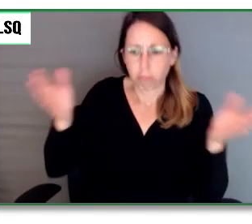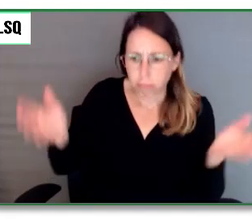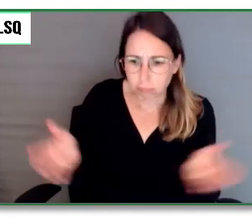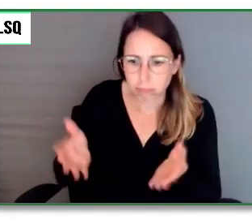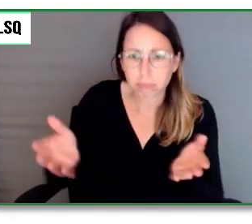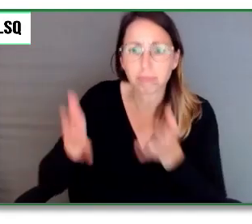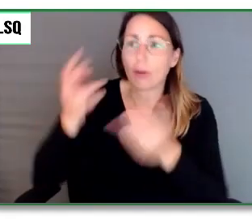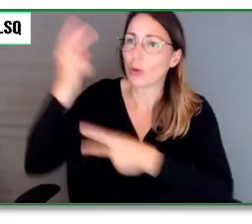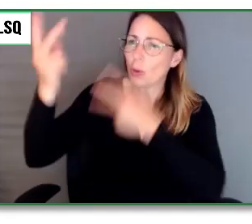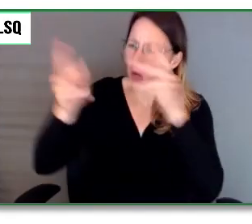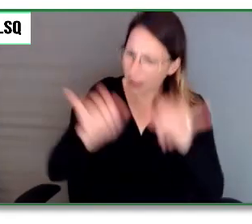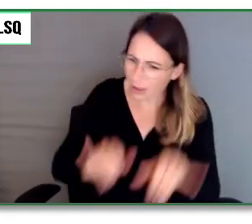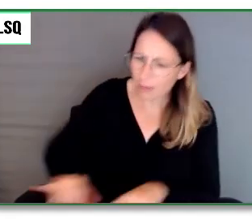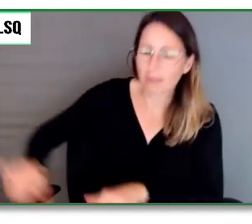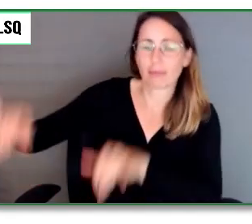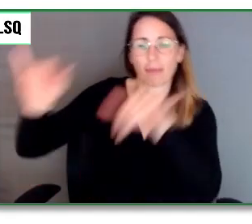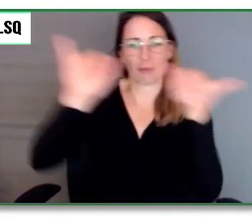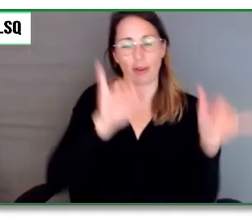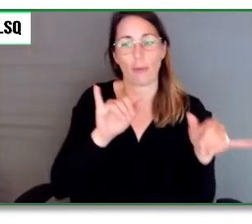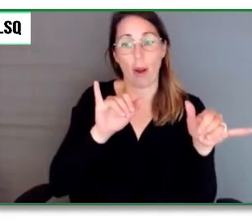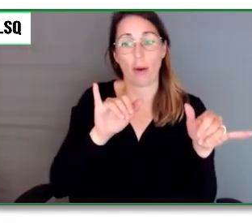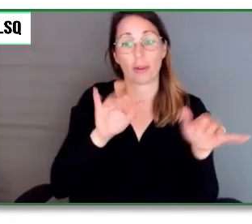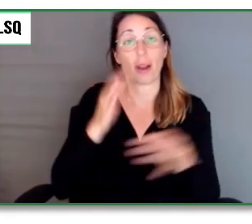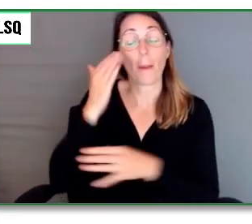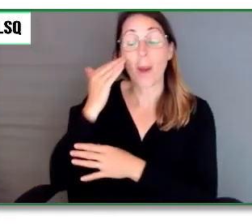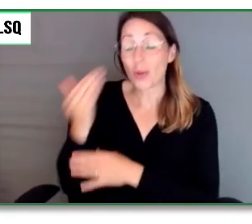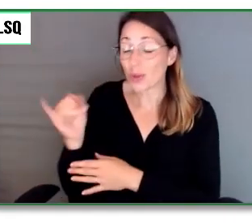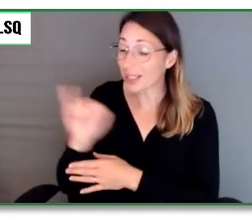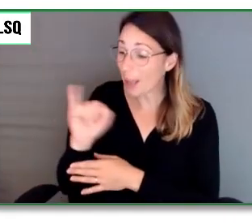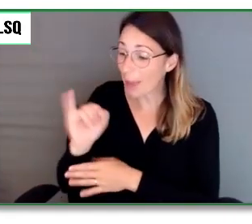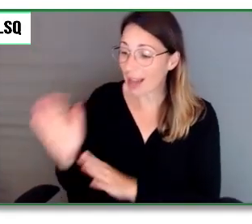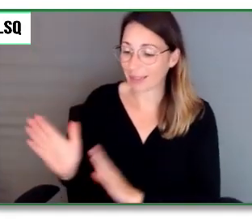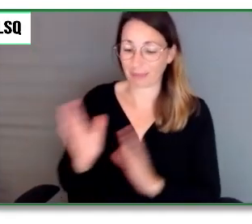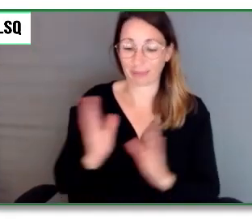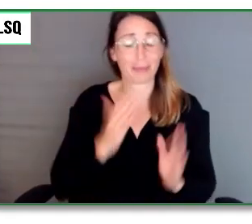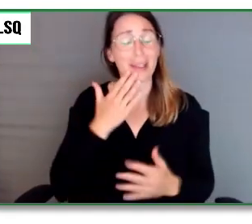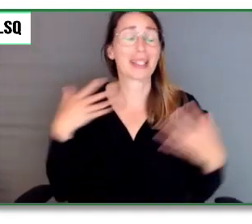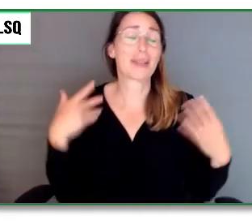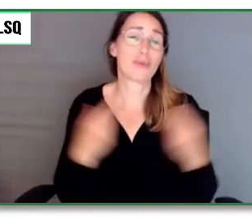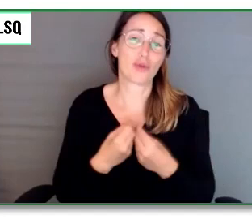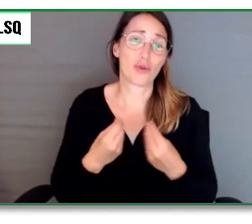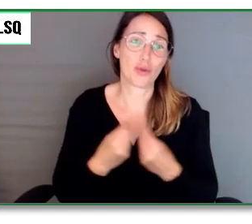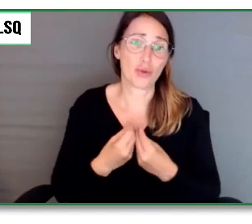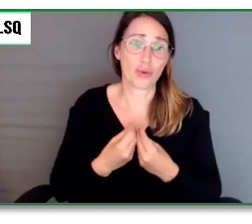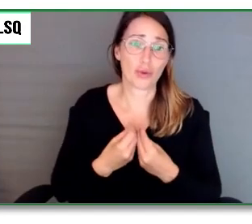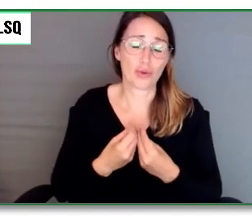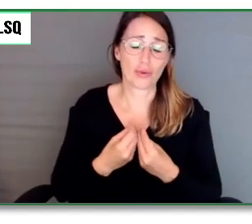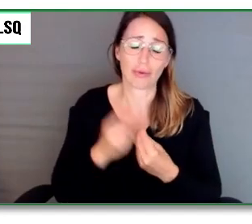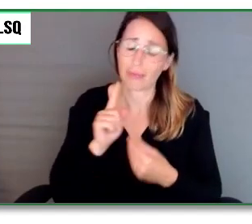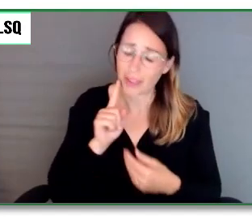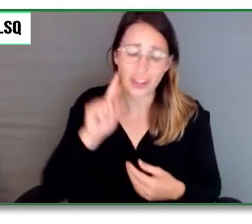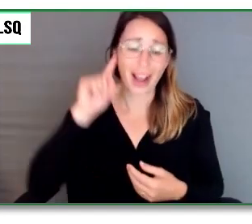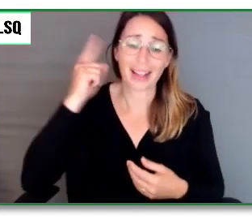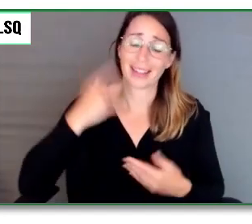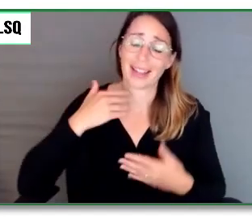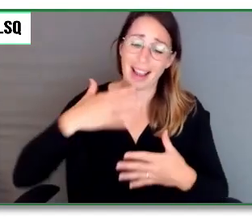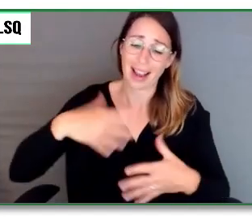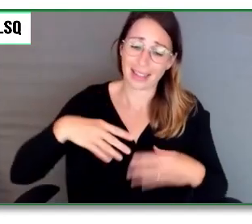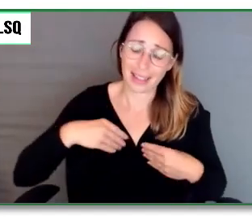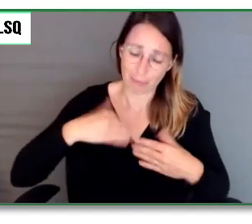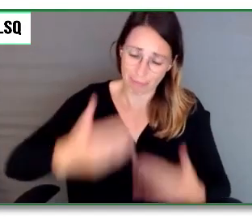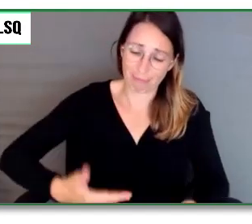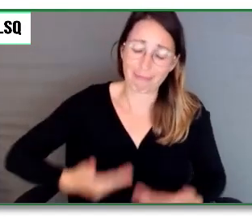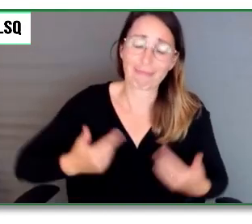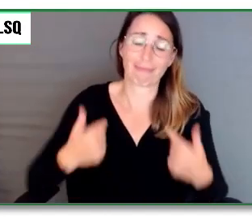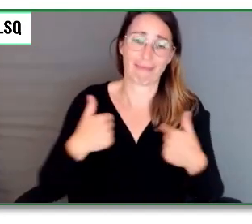Merci beaucoup. C'était tellement gentil de recevoir la présentation. Je suis très contente d'être là, comme